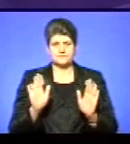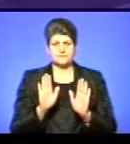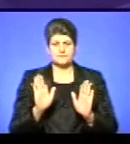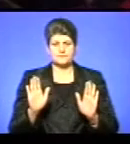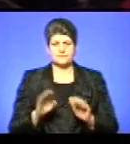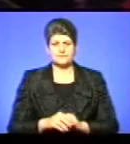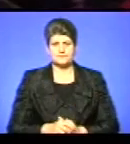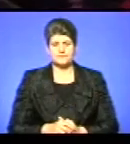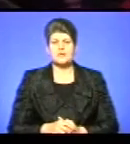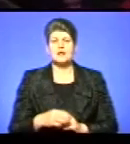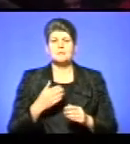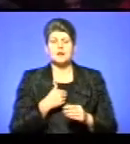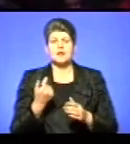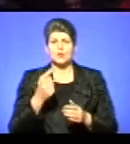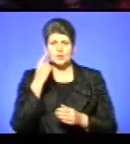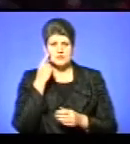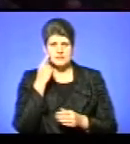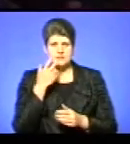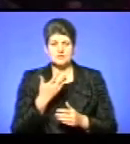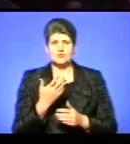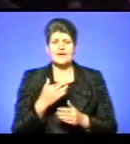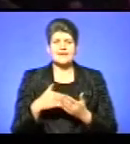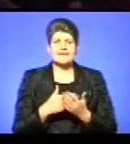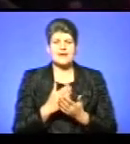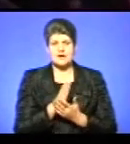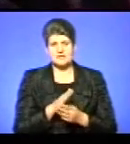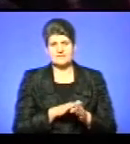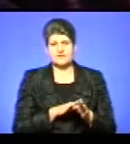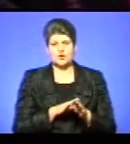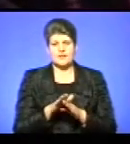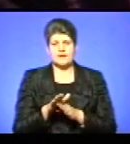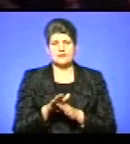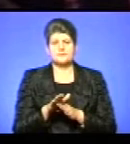Ми оцінюємо в першу чергу якість виконання,